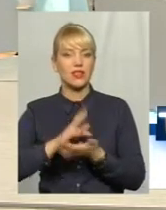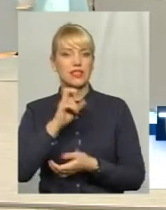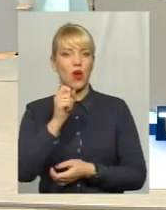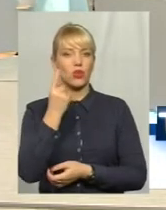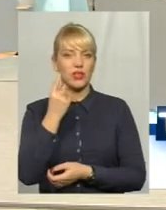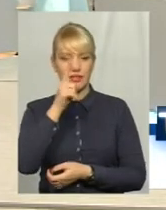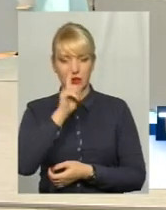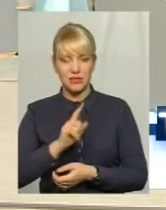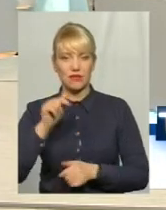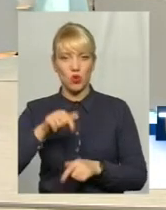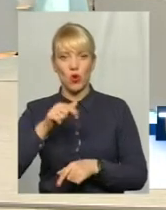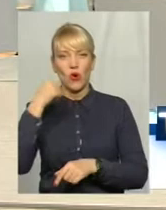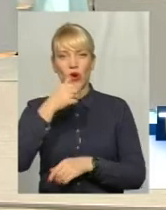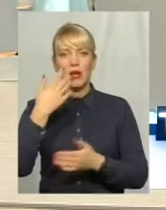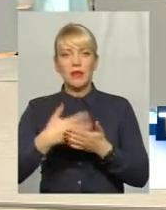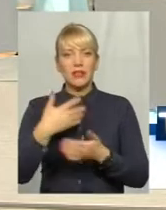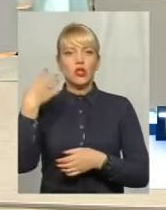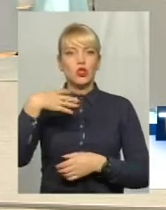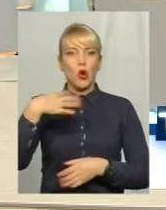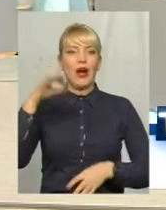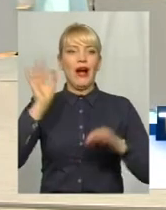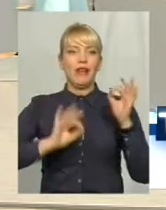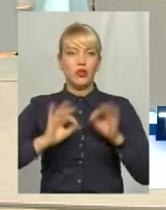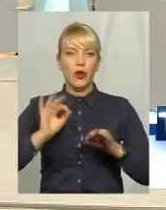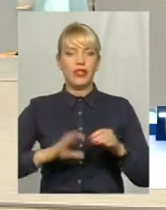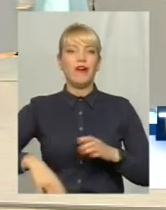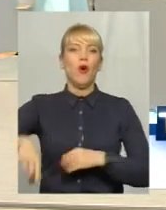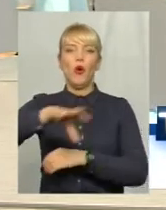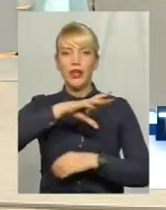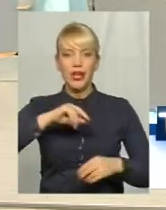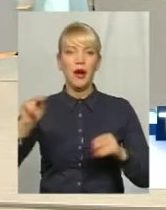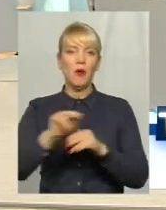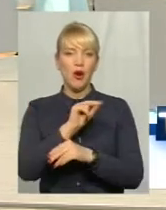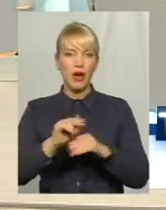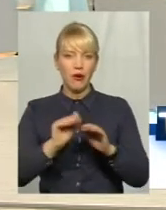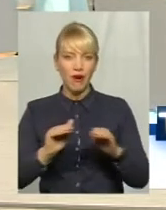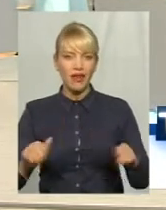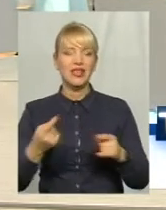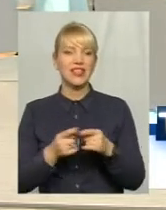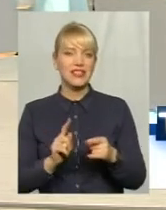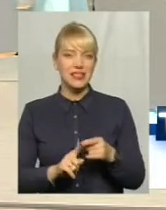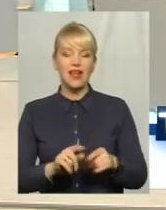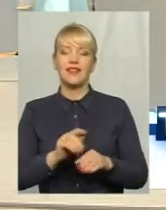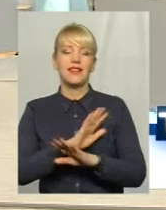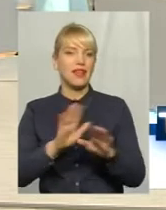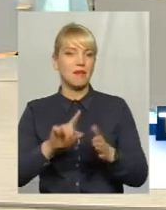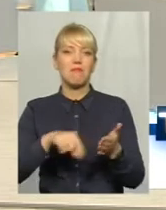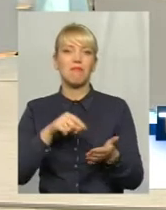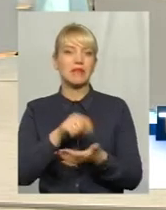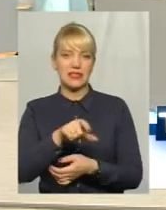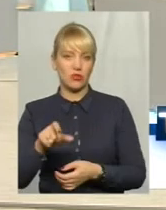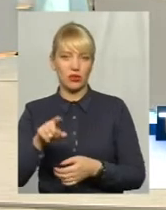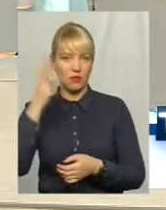року, близько 40% всіх пролікованих слидають мешканці не міста, тобто